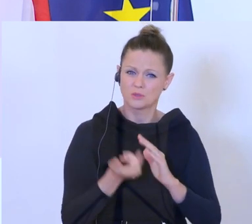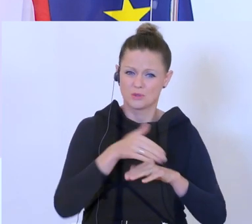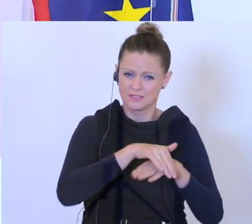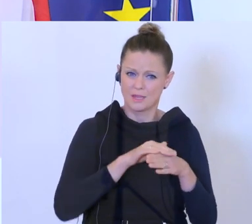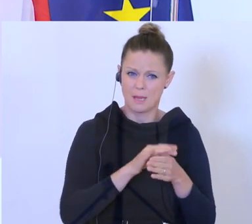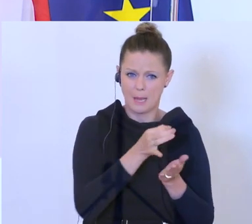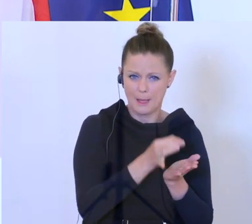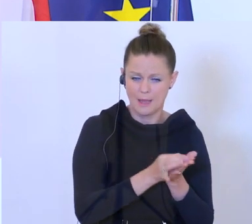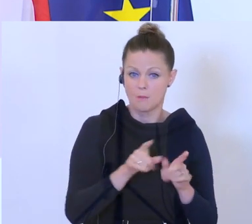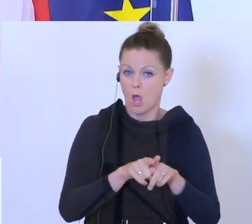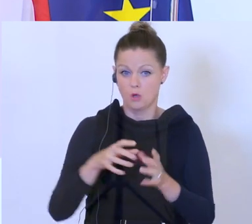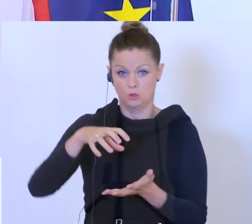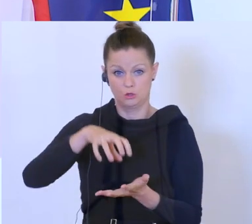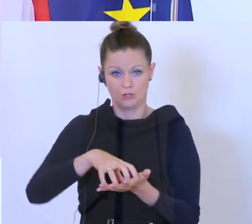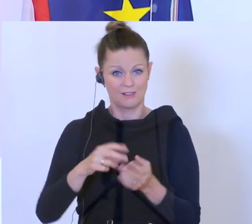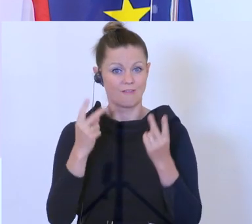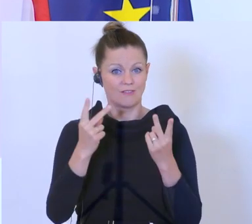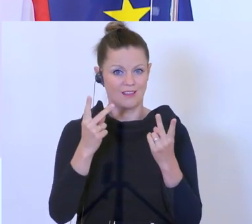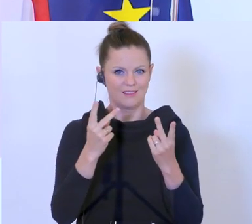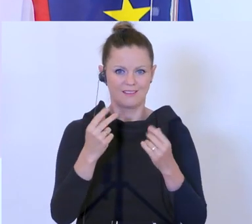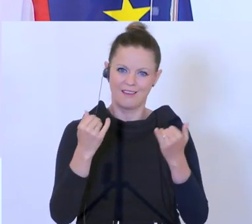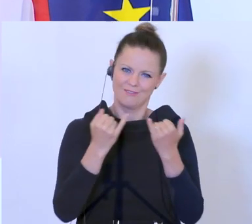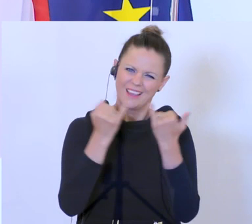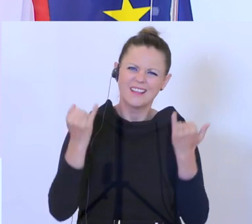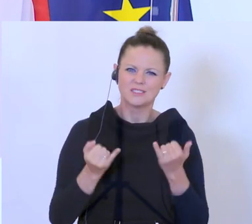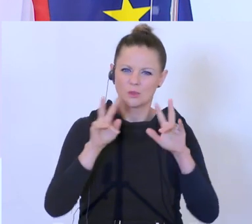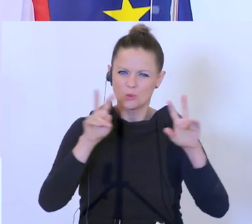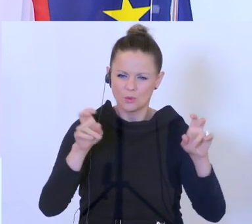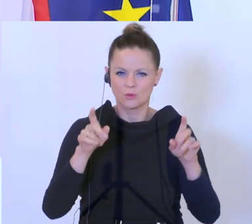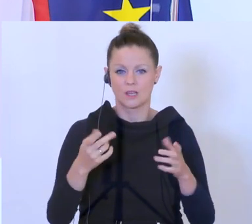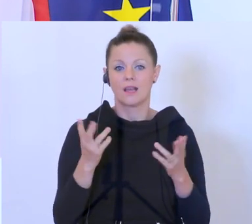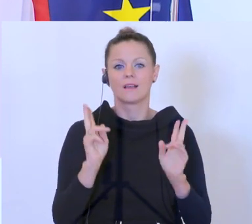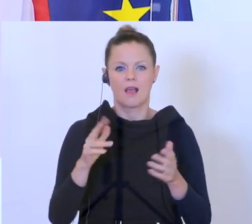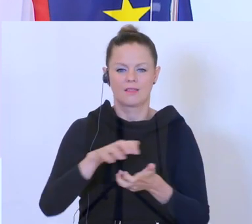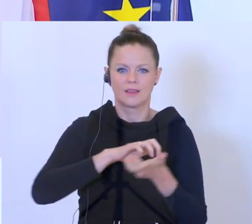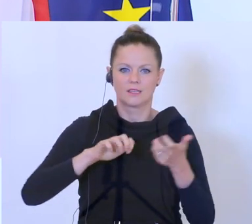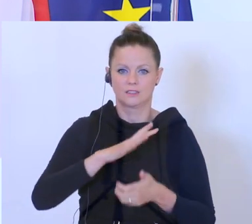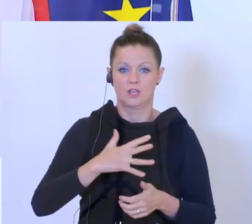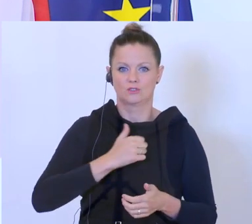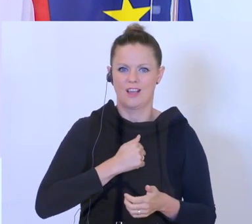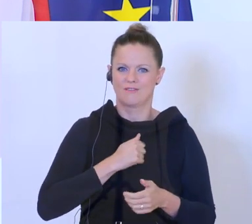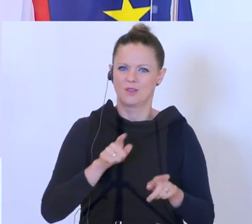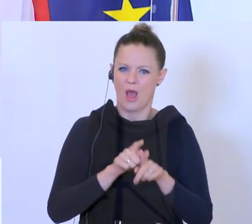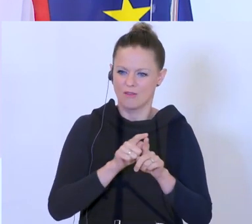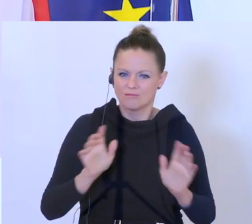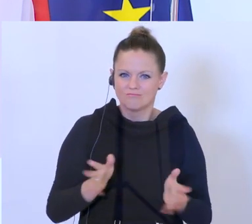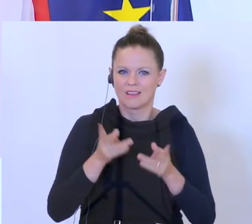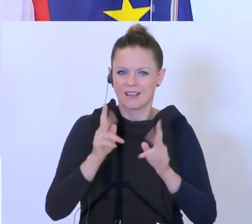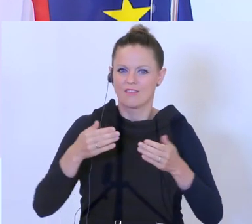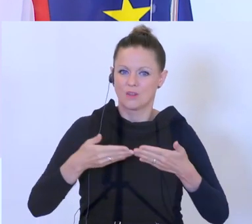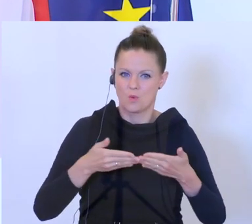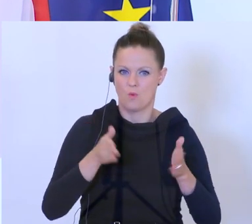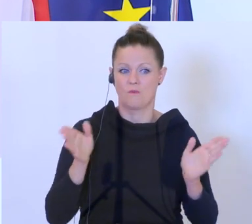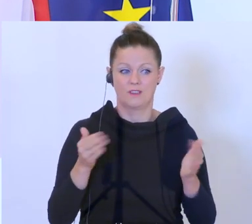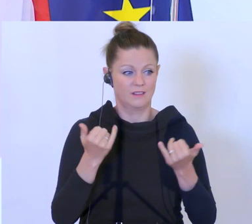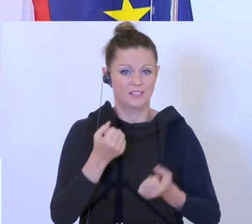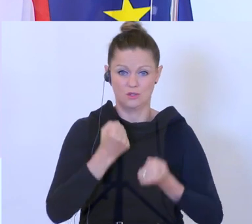aber auch in Städten darstellen, durch diese Krise besser kommen können und auch einen Anreiz haben, wieder aufzusperren, trotz der schwierigen Zeit, indem